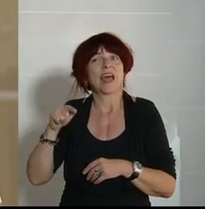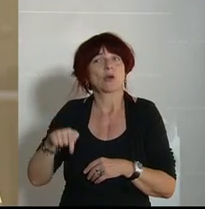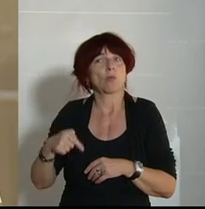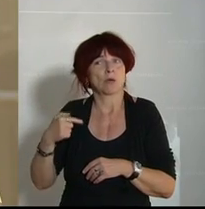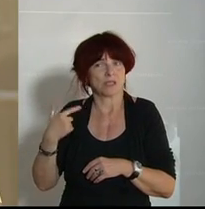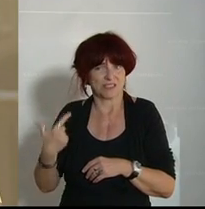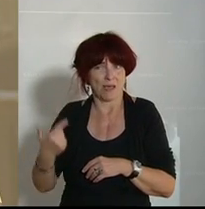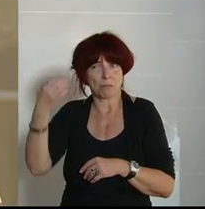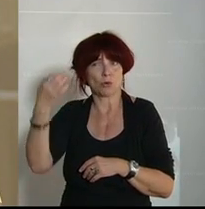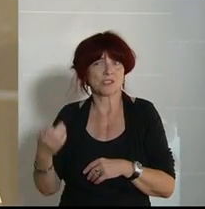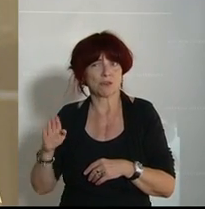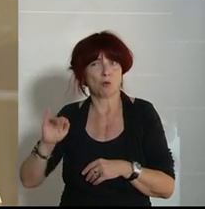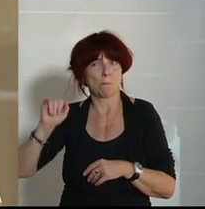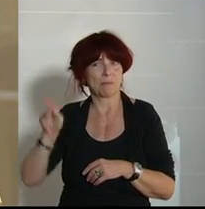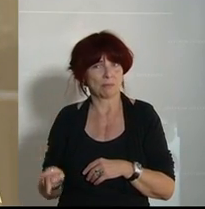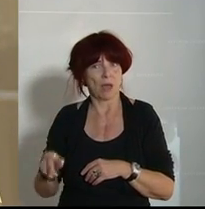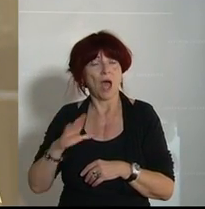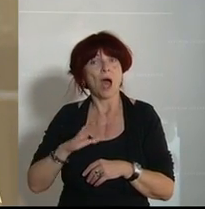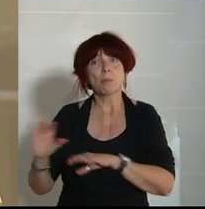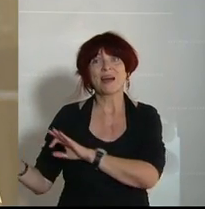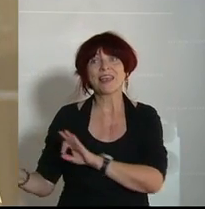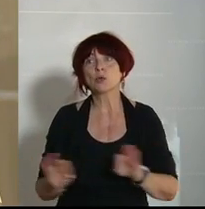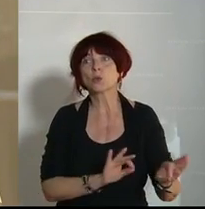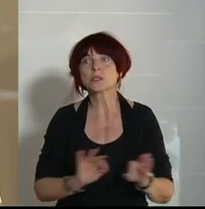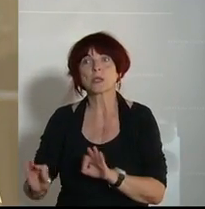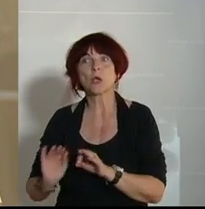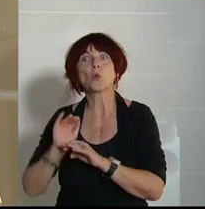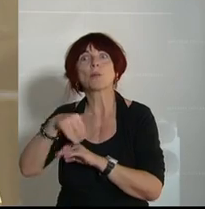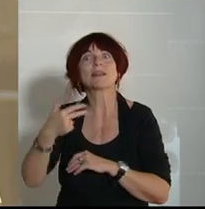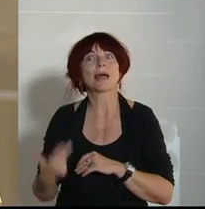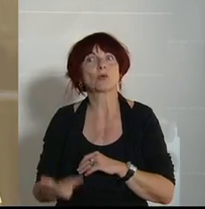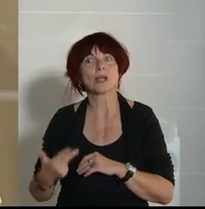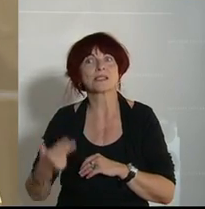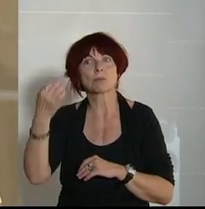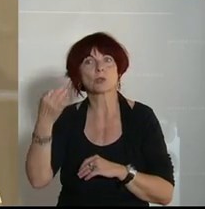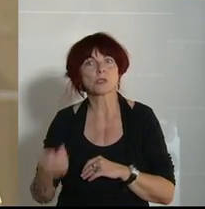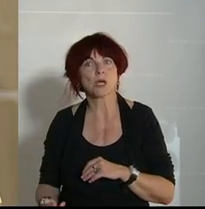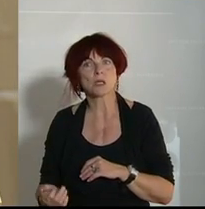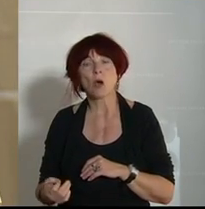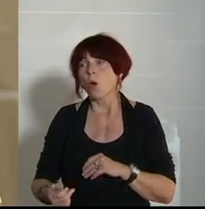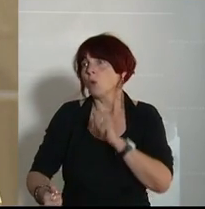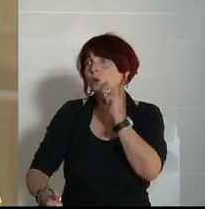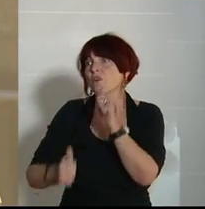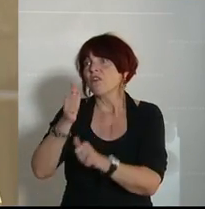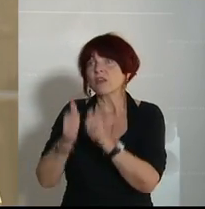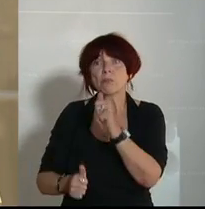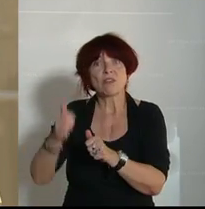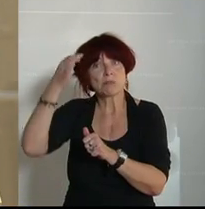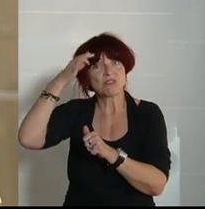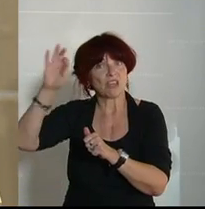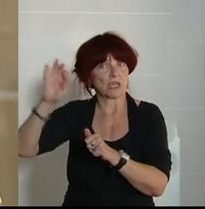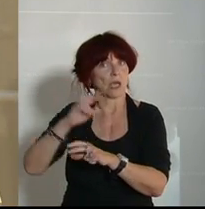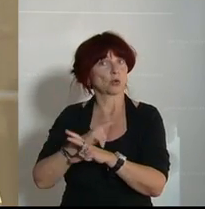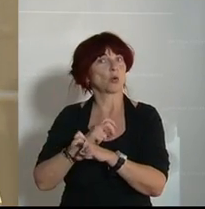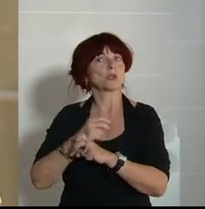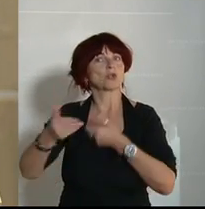Drittel, ich habe von der Industrie noch überhaupt nichts gehört und wenn ich mir dann anschaue, was die Wettbewerbsfähigkeit der österreichischen Wirtschaft betrifft, auch